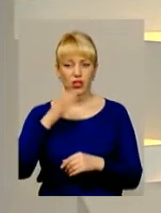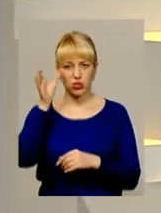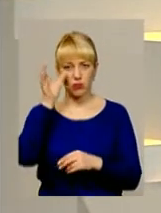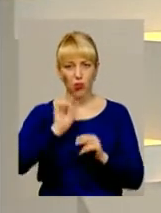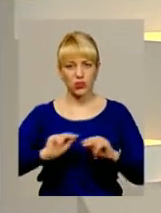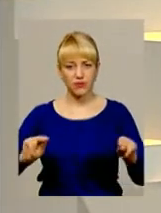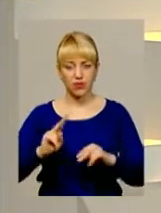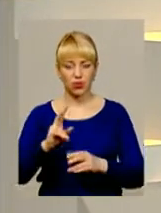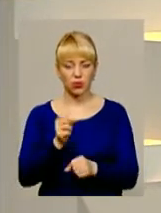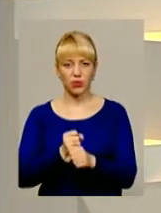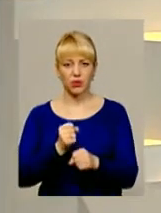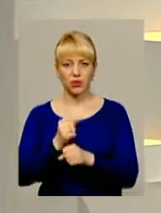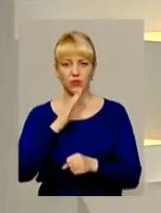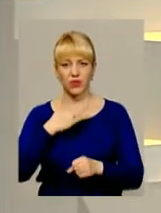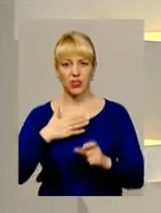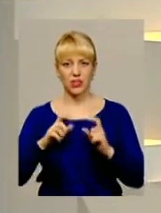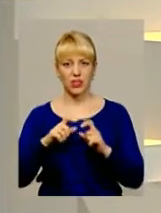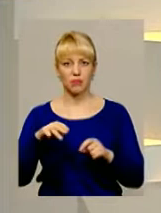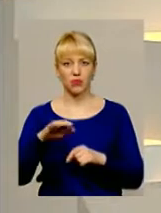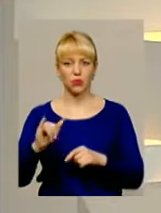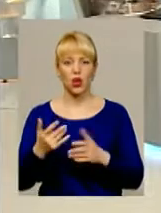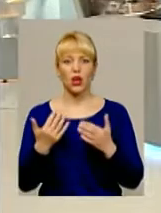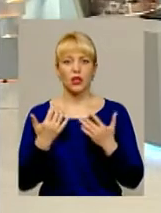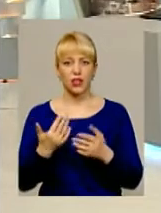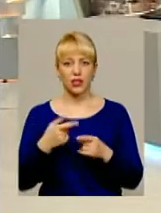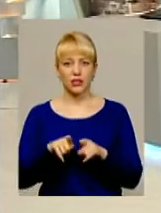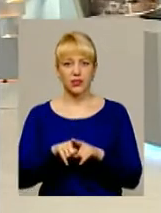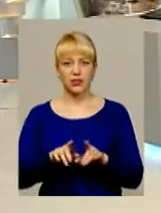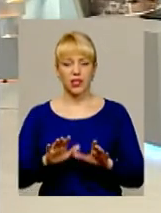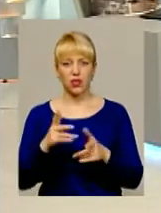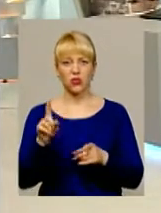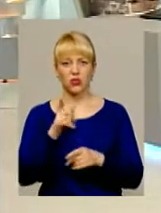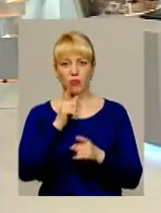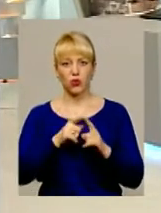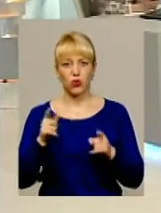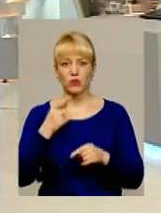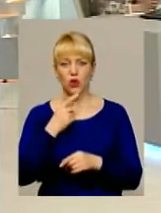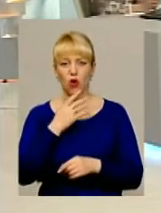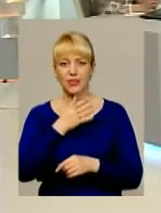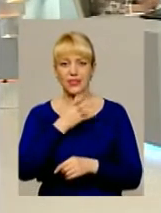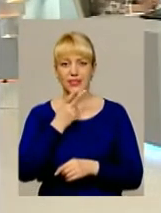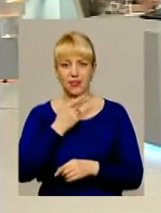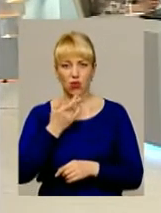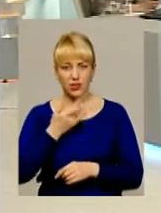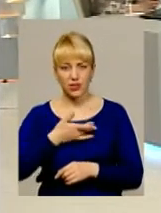які працюють в закладах профтехосвіти? Адже так якось сталося, що впродовж останніх двох років